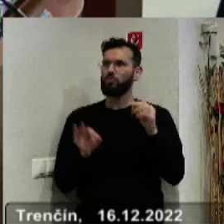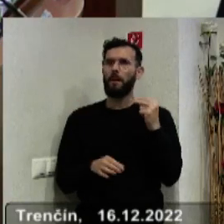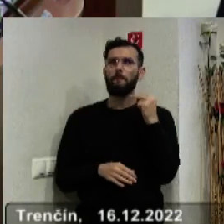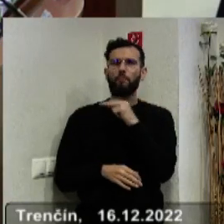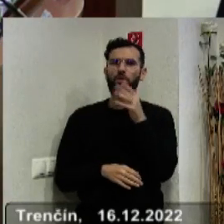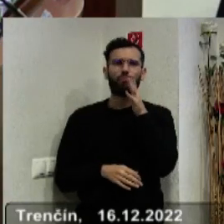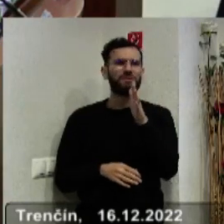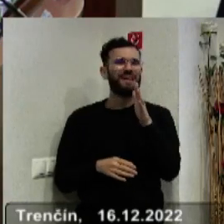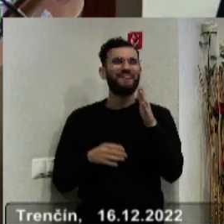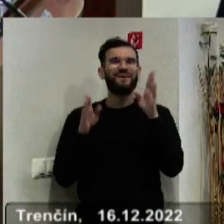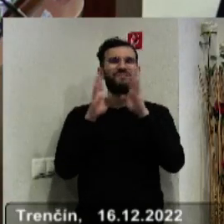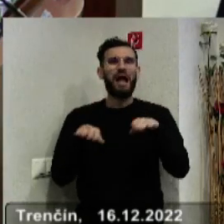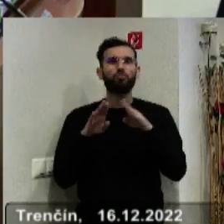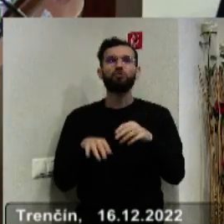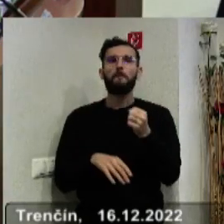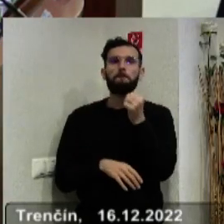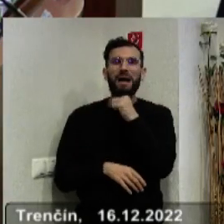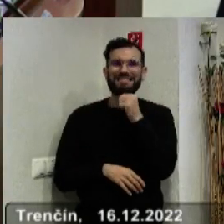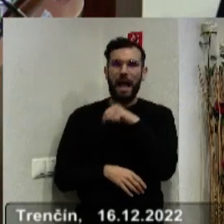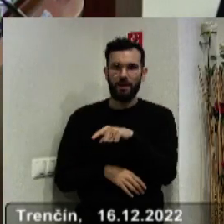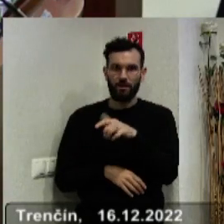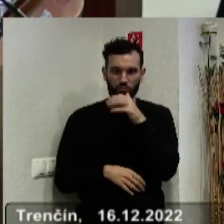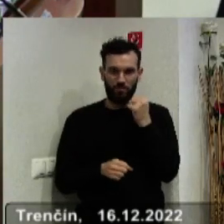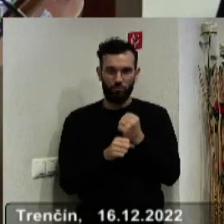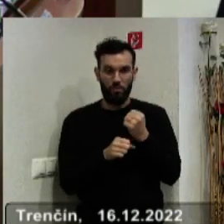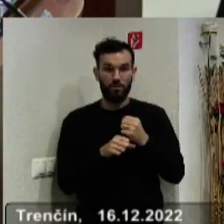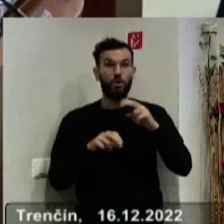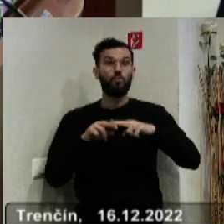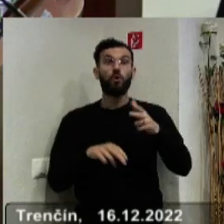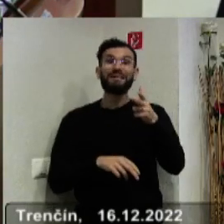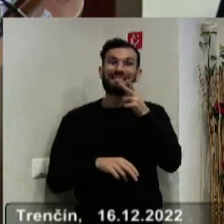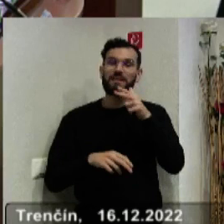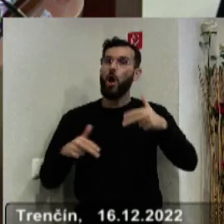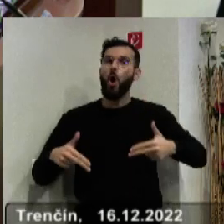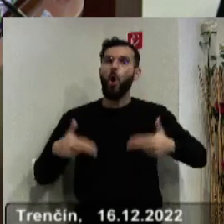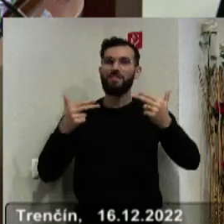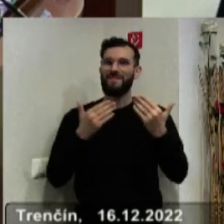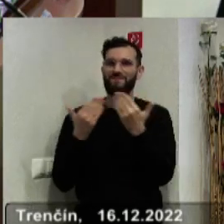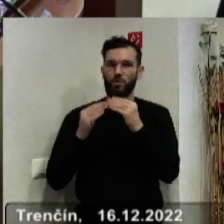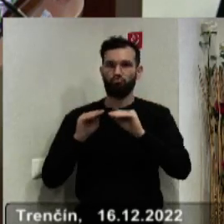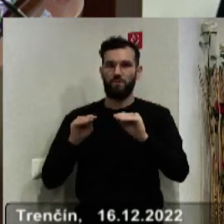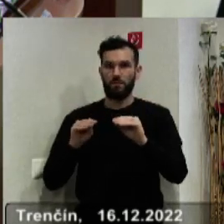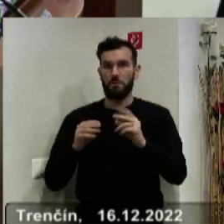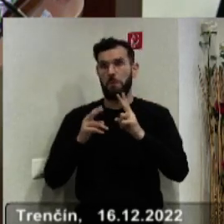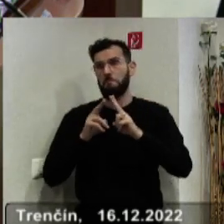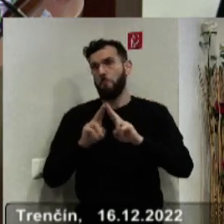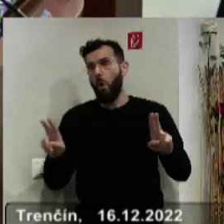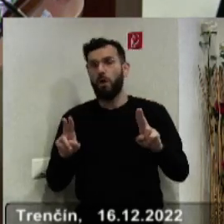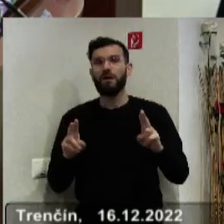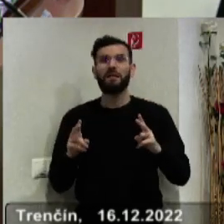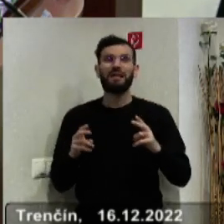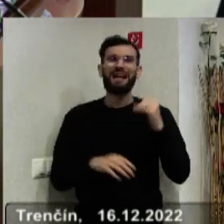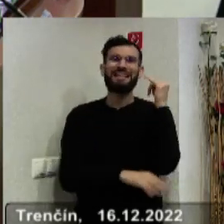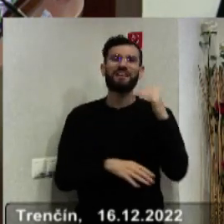budeme mať Vianočný bazar, tak ako máme, a potom budeme mať tri dni dyštančného vzdelávania. Mohla som dať riaditeľské voľno, lebo